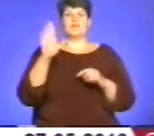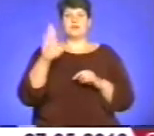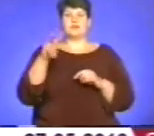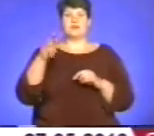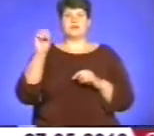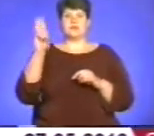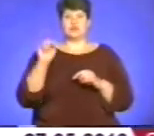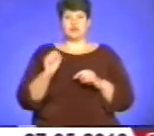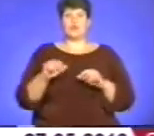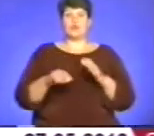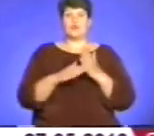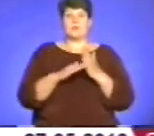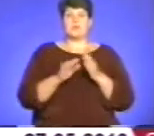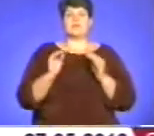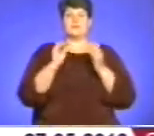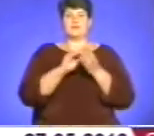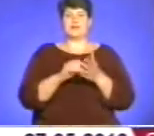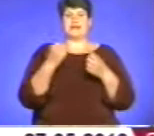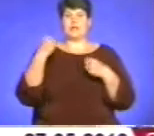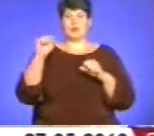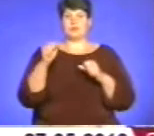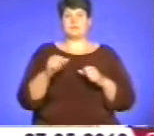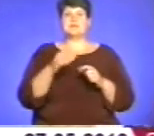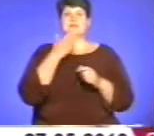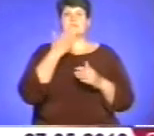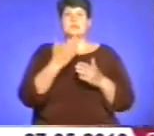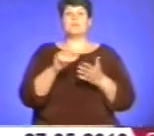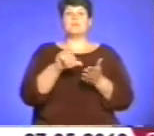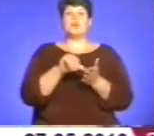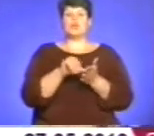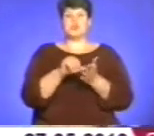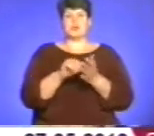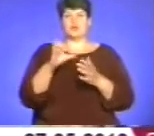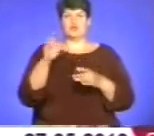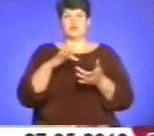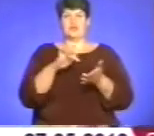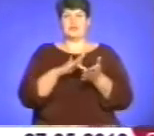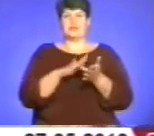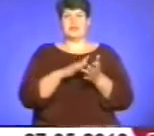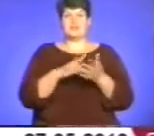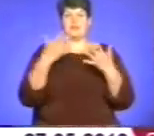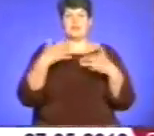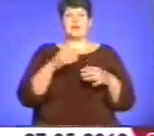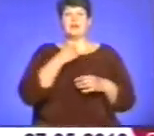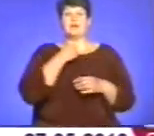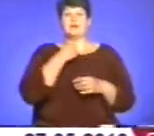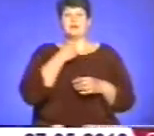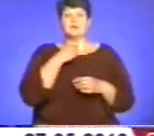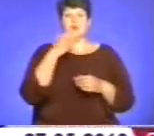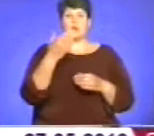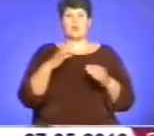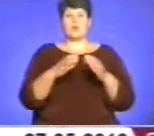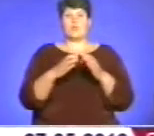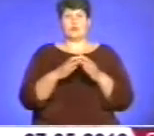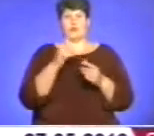допомагав встановлювати рекорд, ми розпитали його про участь у студфесті. Хлопець так вболівав, що втратив голос. Його команда –